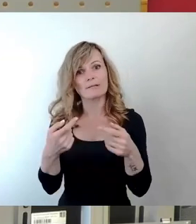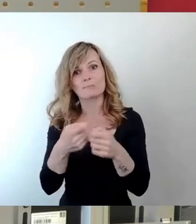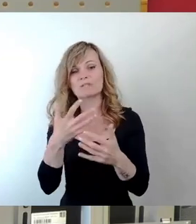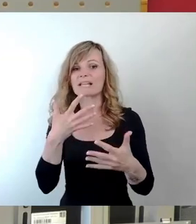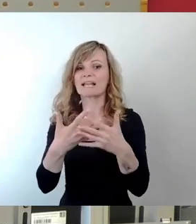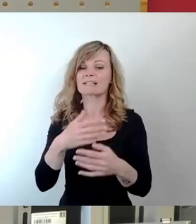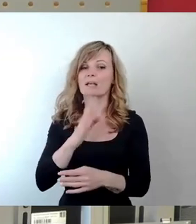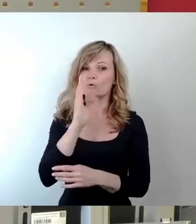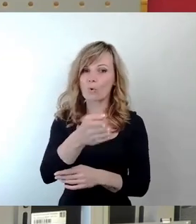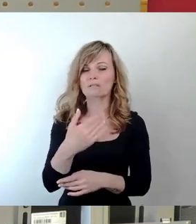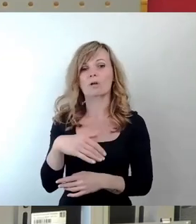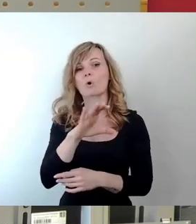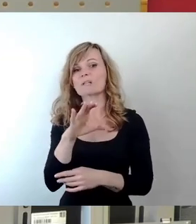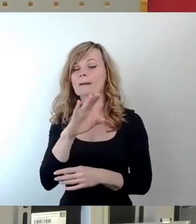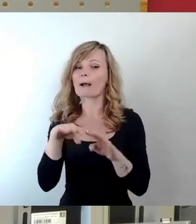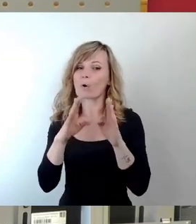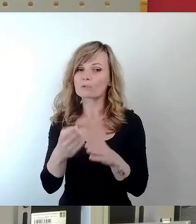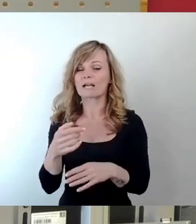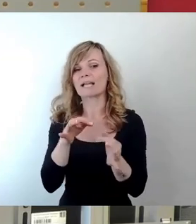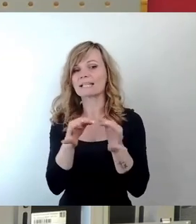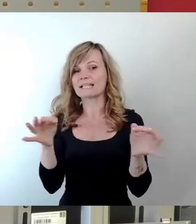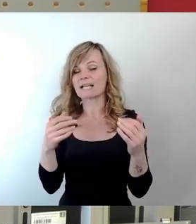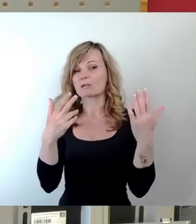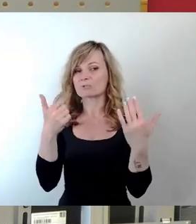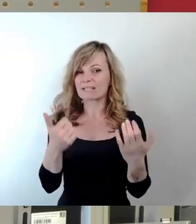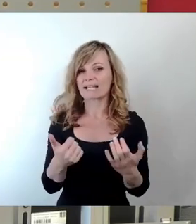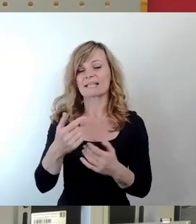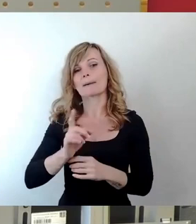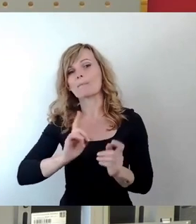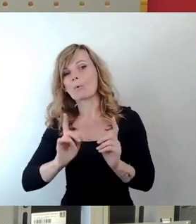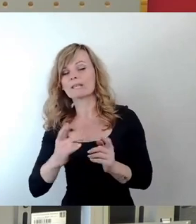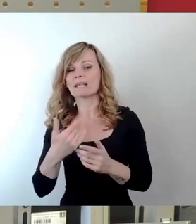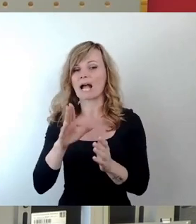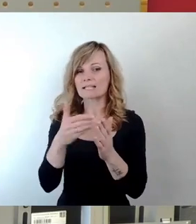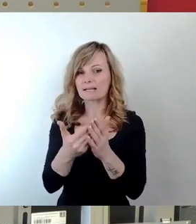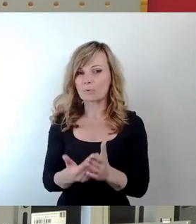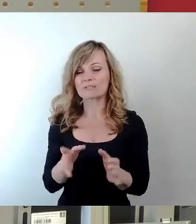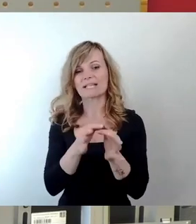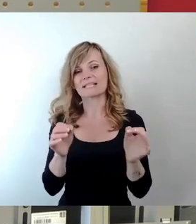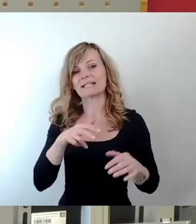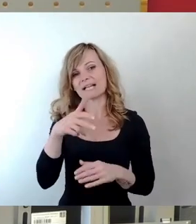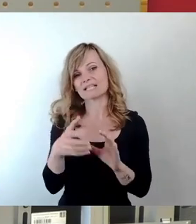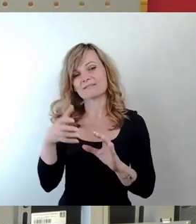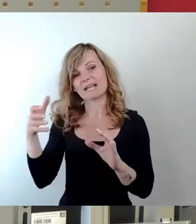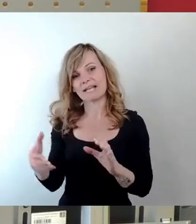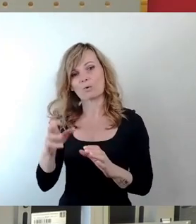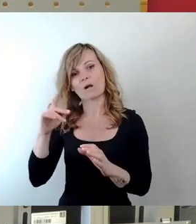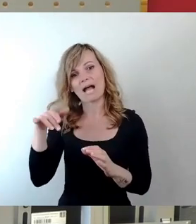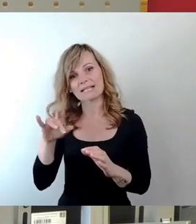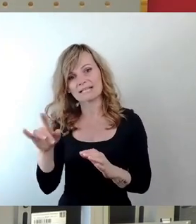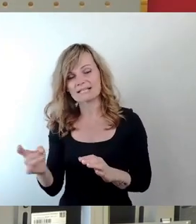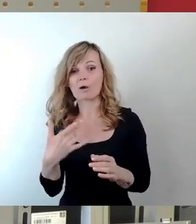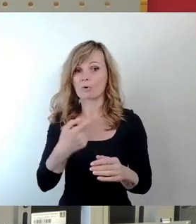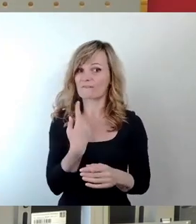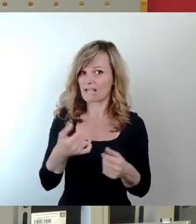68, auch durch das Mobi-Angebot zum Teil. Auch so etwas wie Linie 13 Verlängerung nach Kadesaufdruck auch des Stadtrates mit zusätzlichen Mitteln.